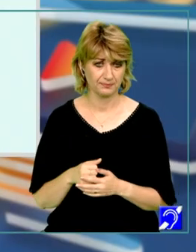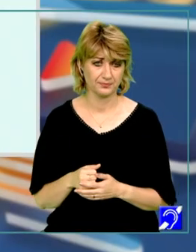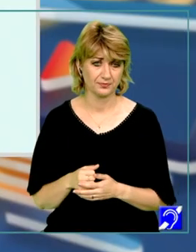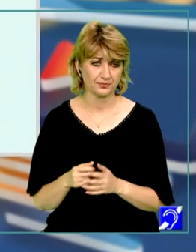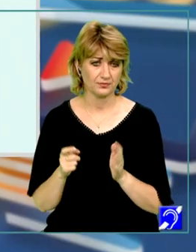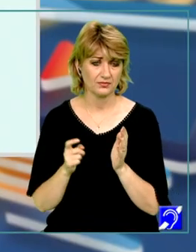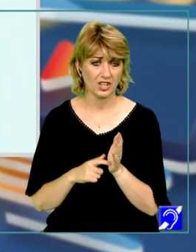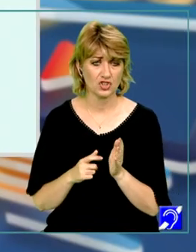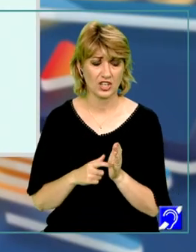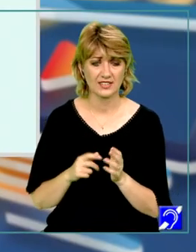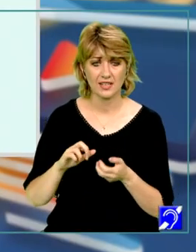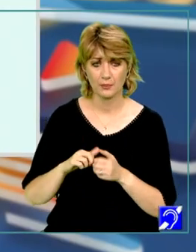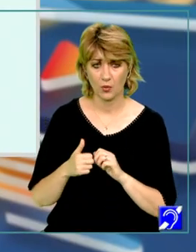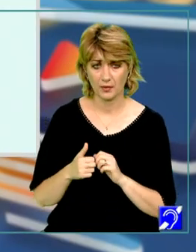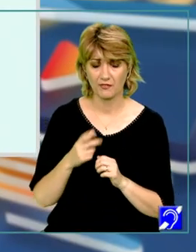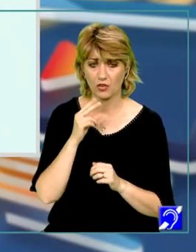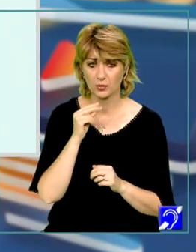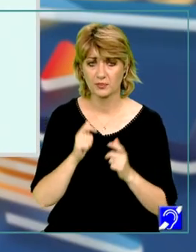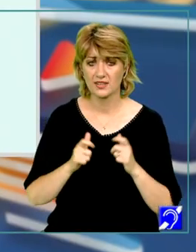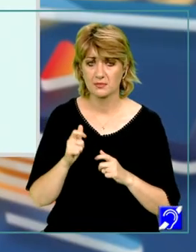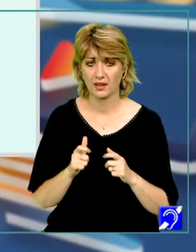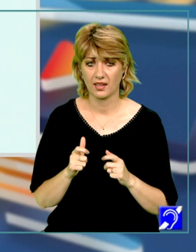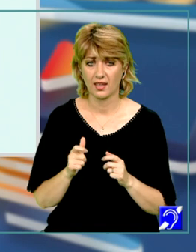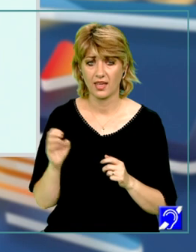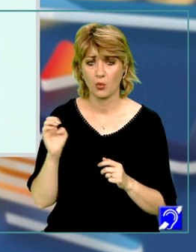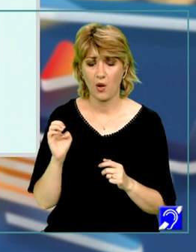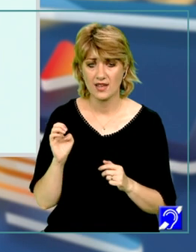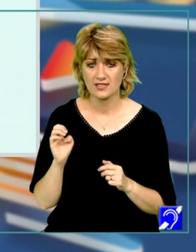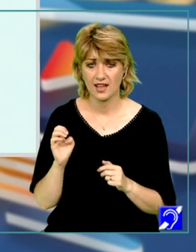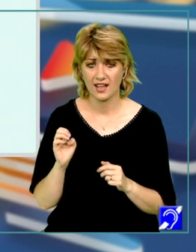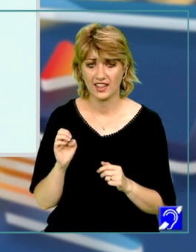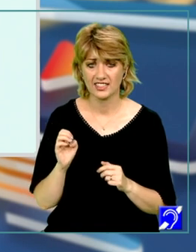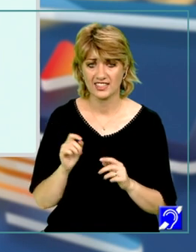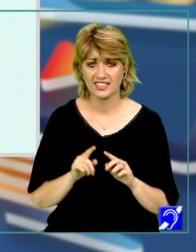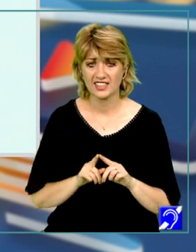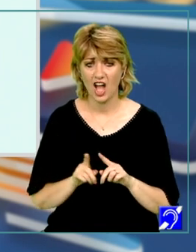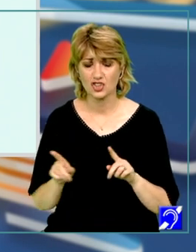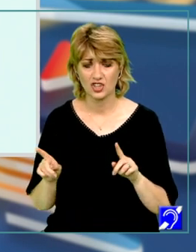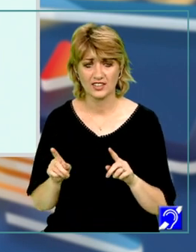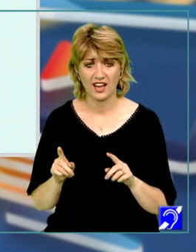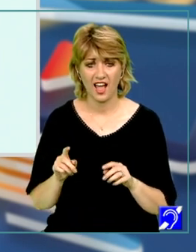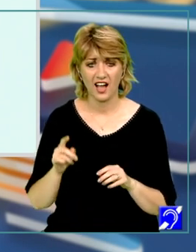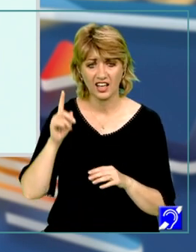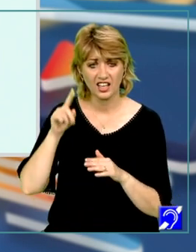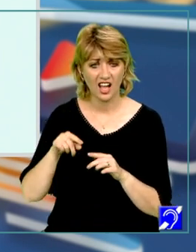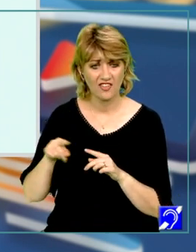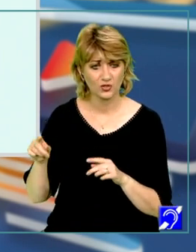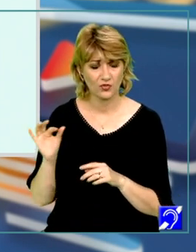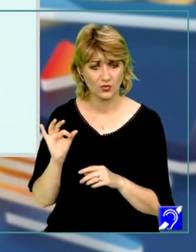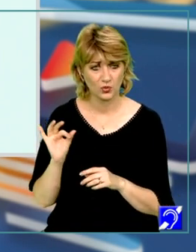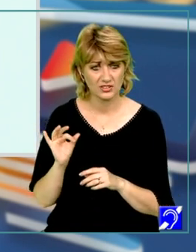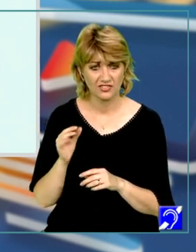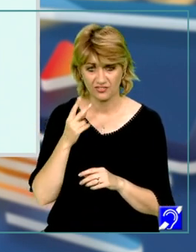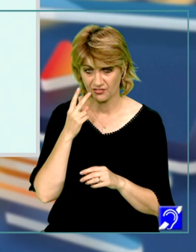cerința B a problemei vom vorbi despre ecuația tangentei la graficul funcției. Observați iarăși